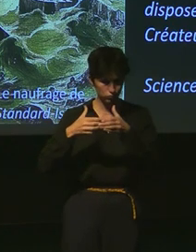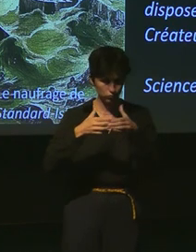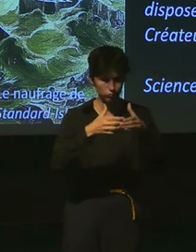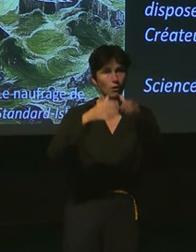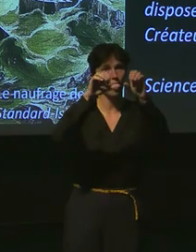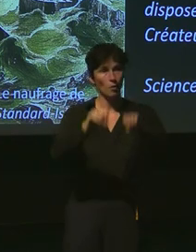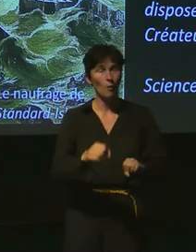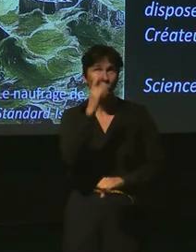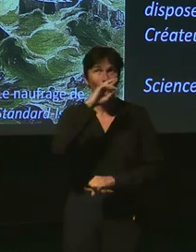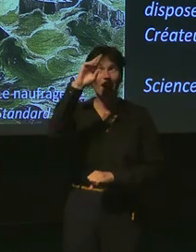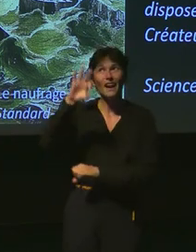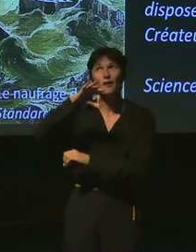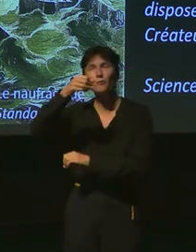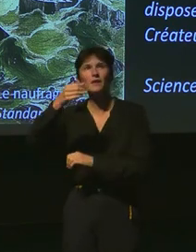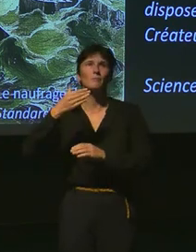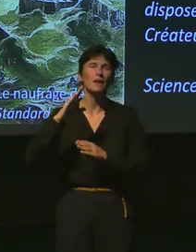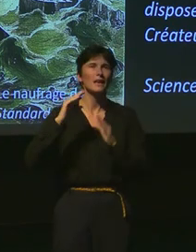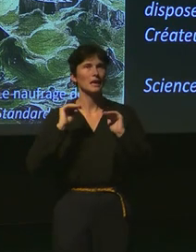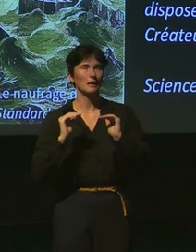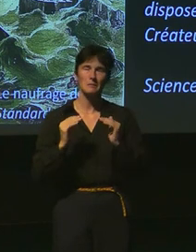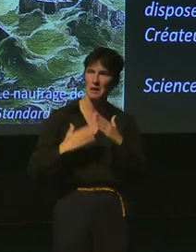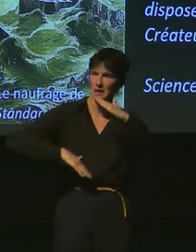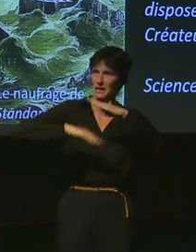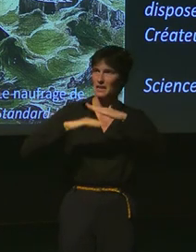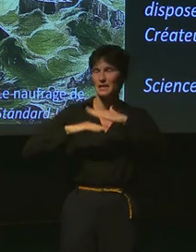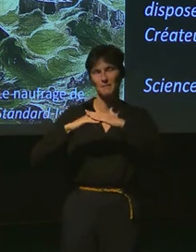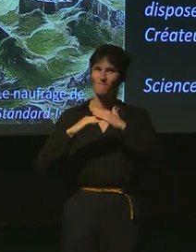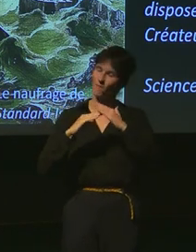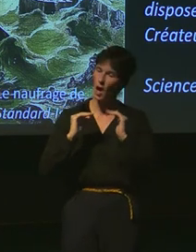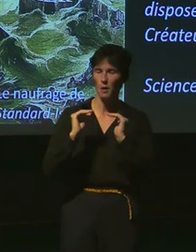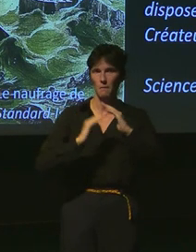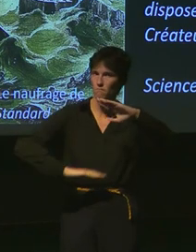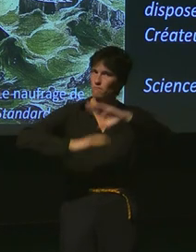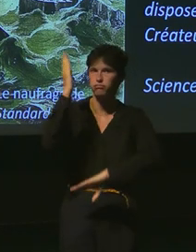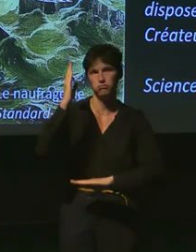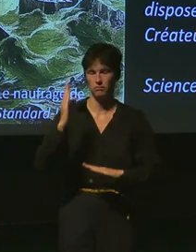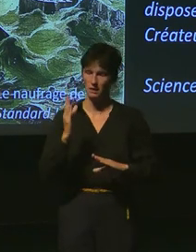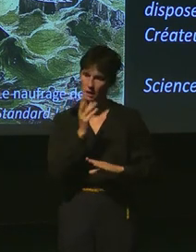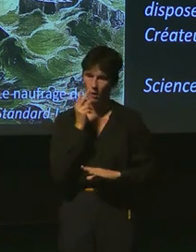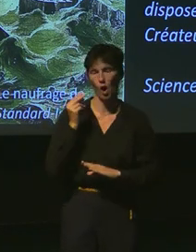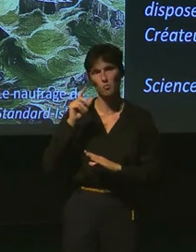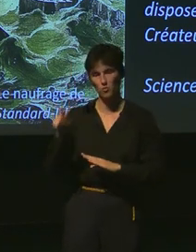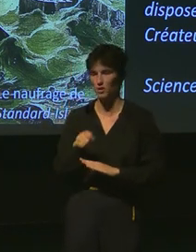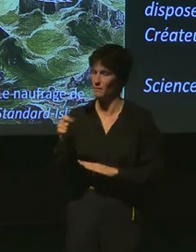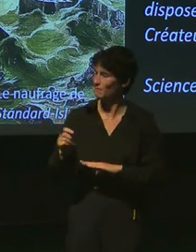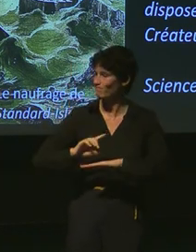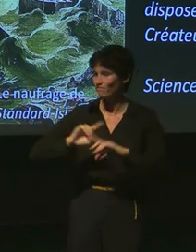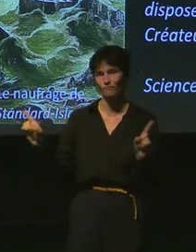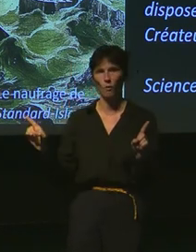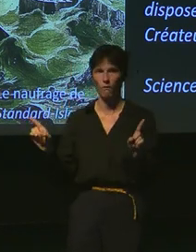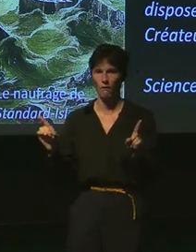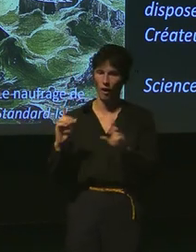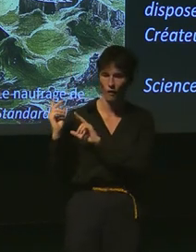mais n'est-ce pas dépasser les limites assignées aux gens ou aux gens humains qui ne'étaient pas défendus à l'homme et ne disposent ni des vents